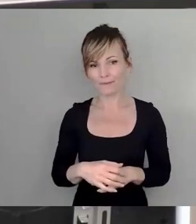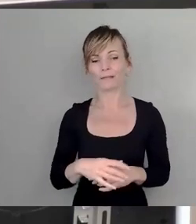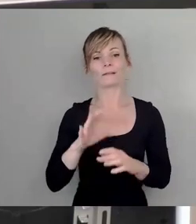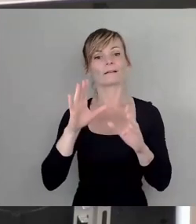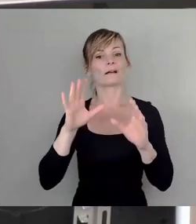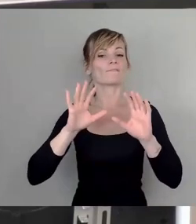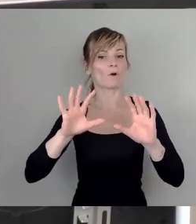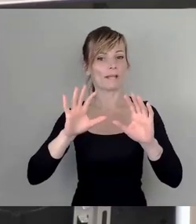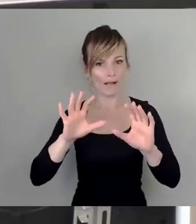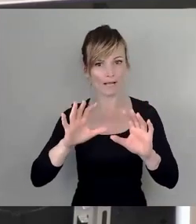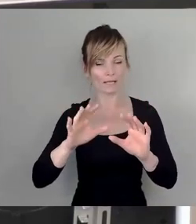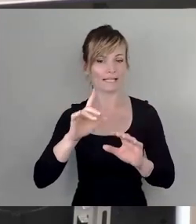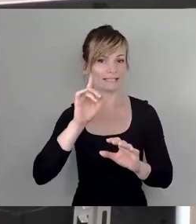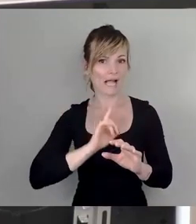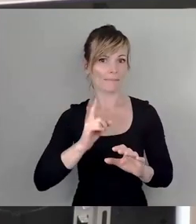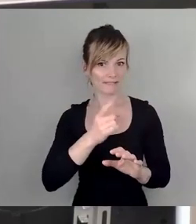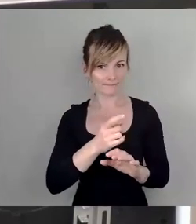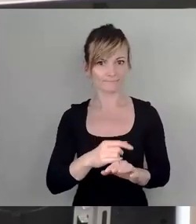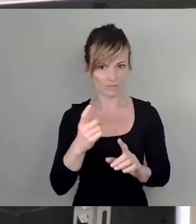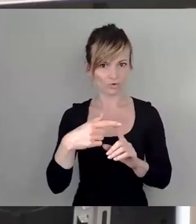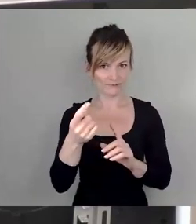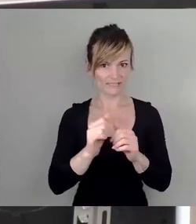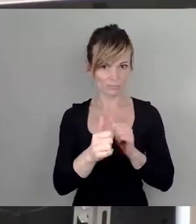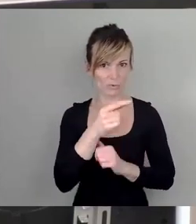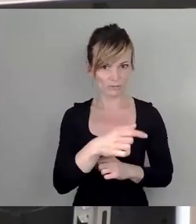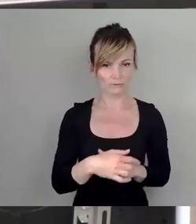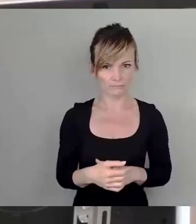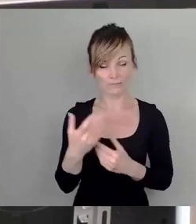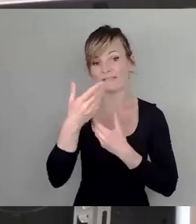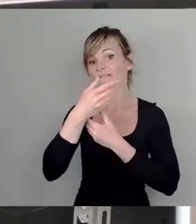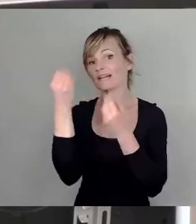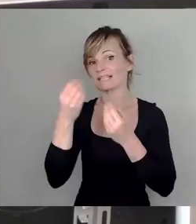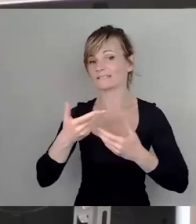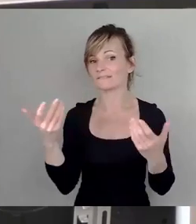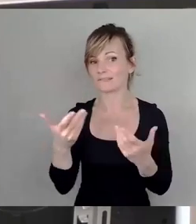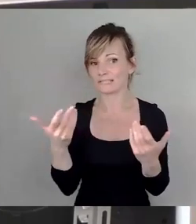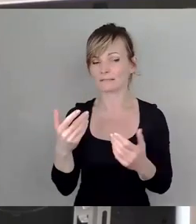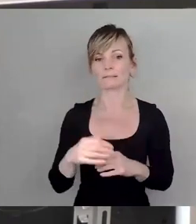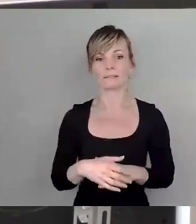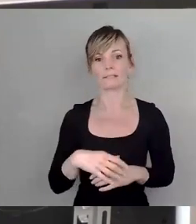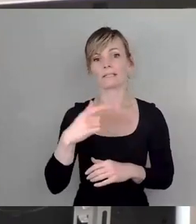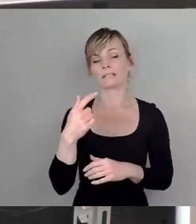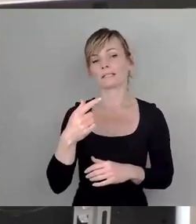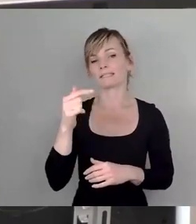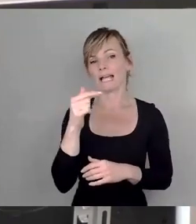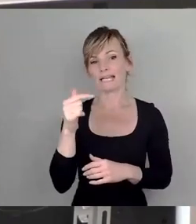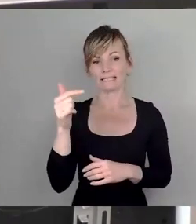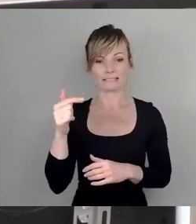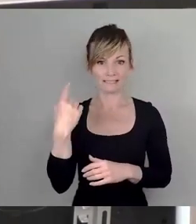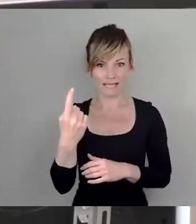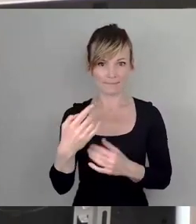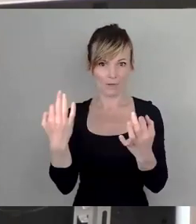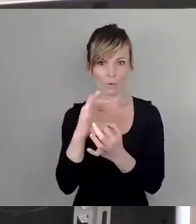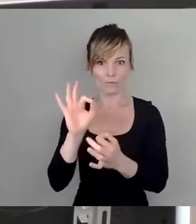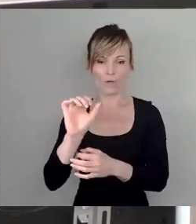Spitzensport und etwas vergessen wurden, unter anderem die Kapazitäten, die zum Beispiel die Titans brauchen, um in die erste Liga aufzusteigen,